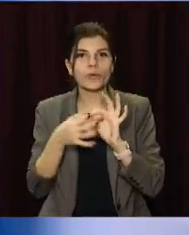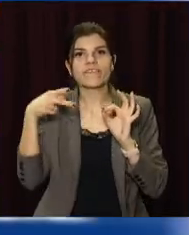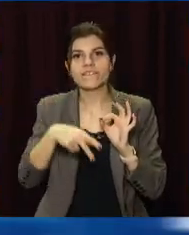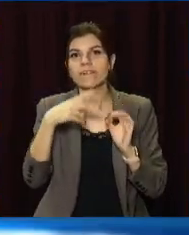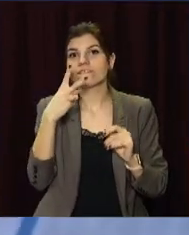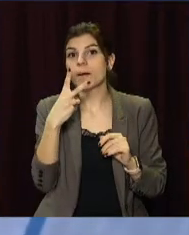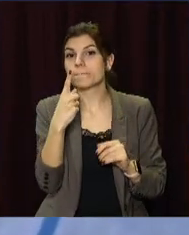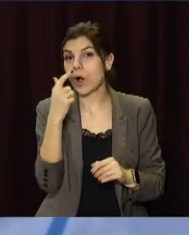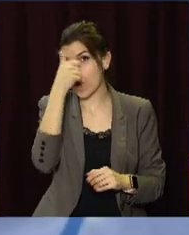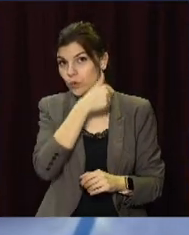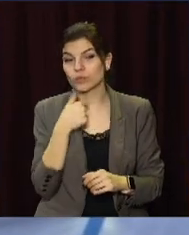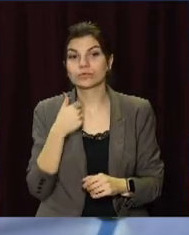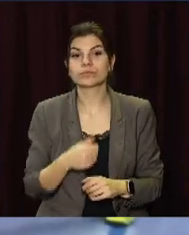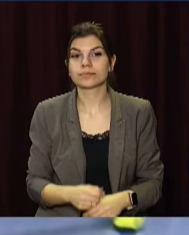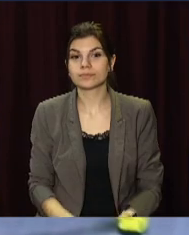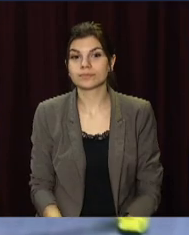2021 році.